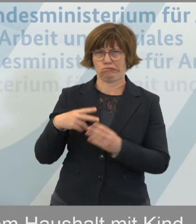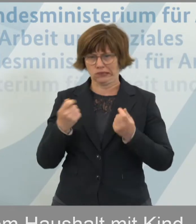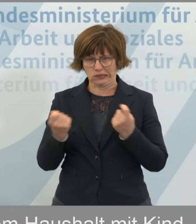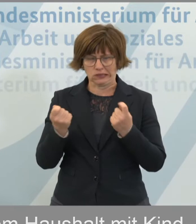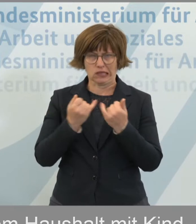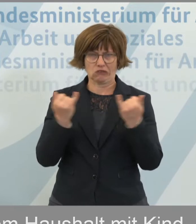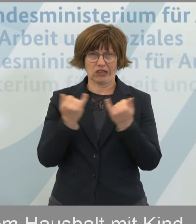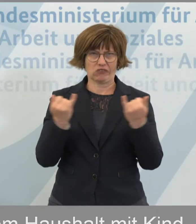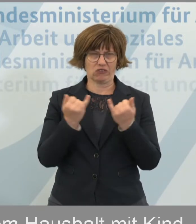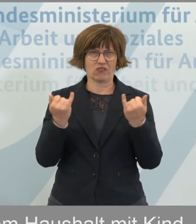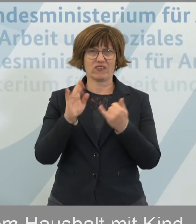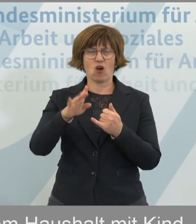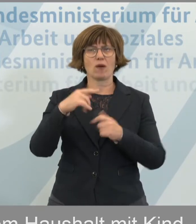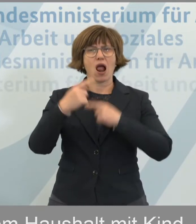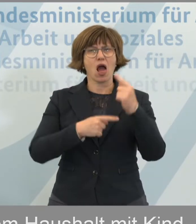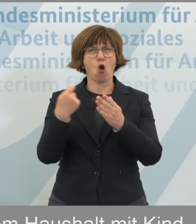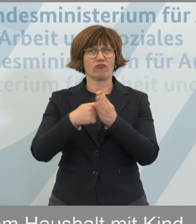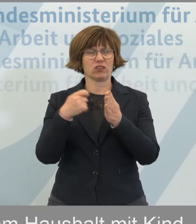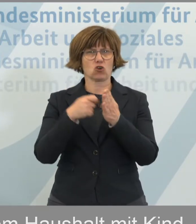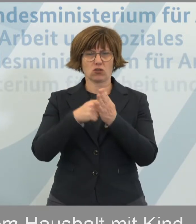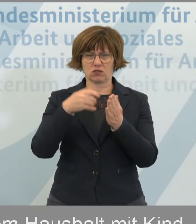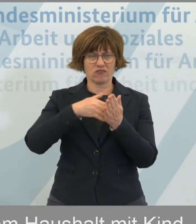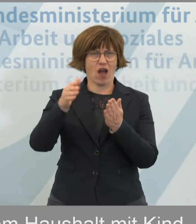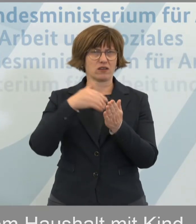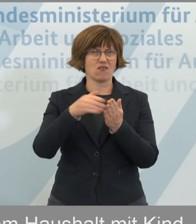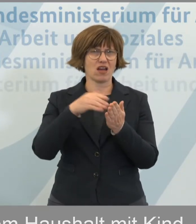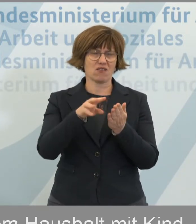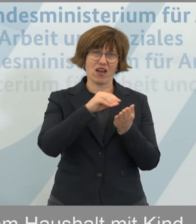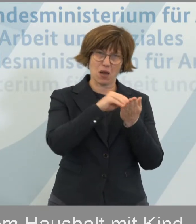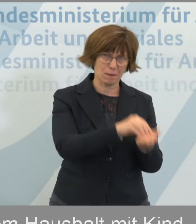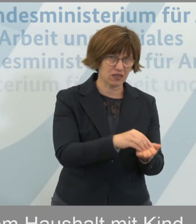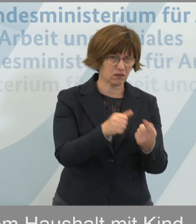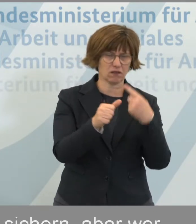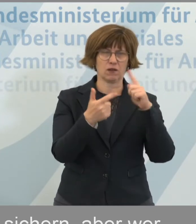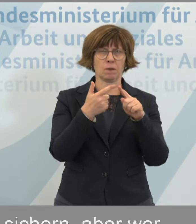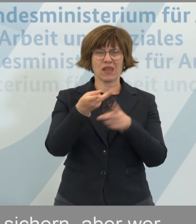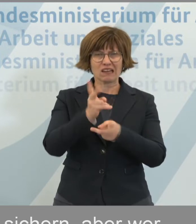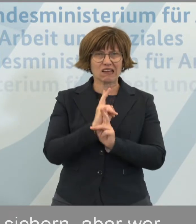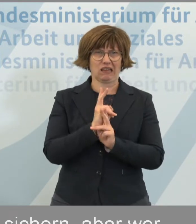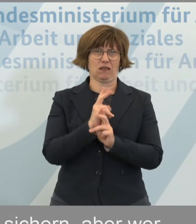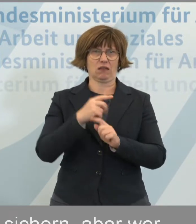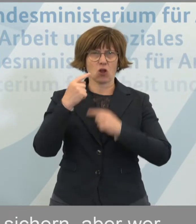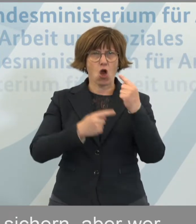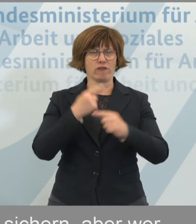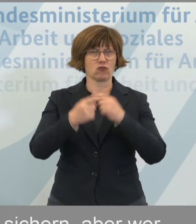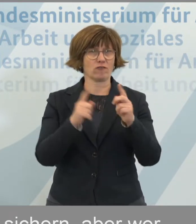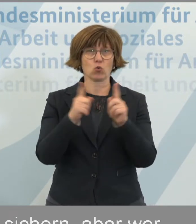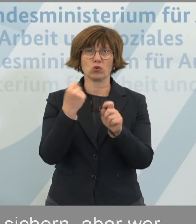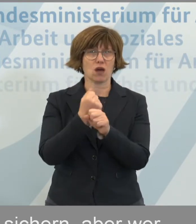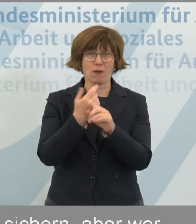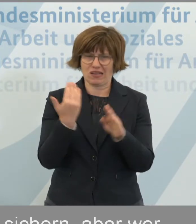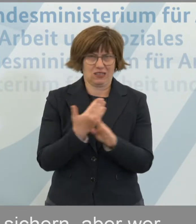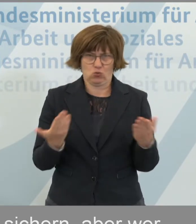Schließlich gehen ihre laufenden Kosten, zum Beispiel für Mieten oder für Kredite, nicht in Kurzarbeit.